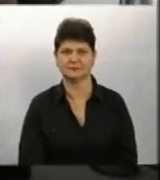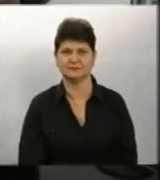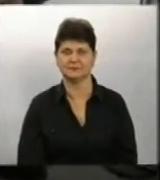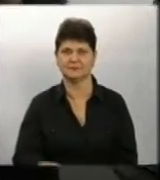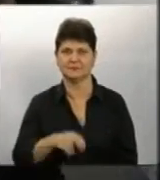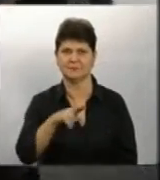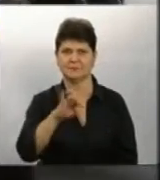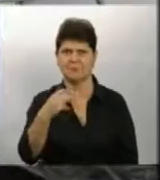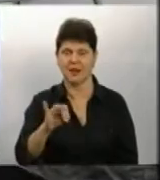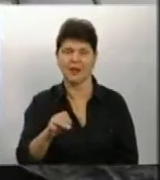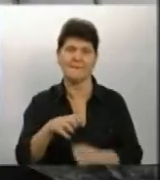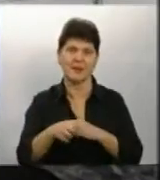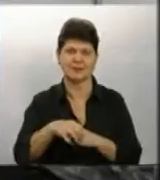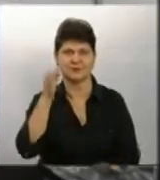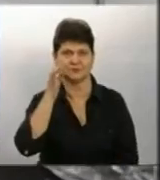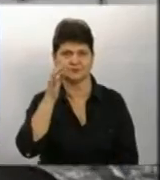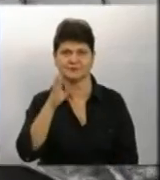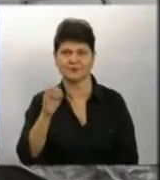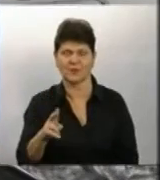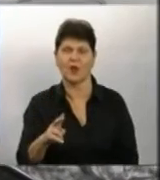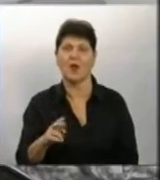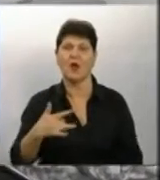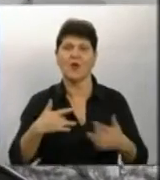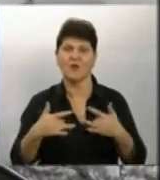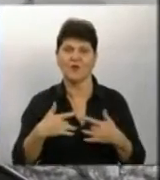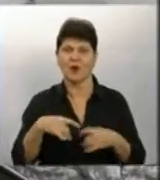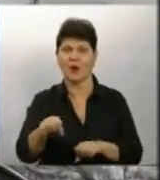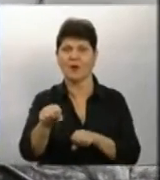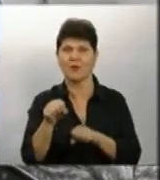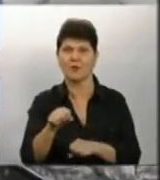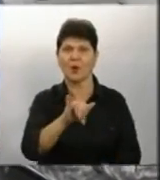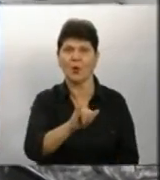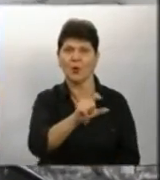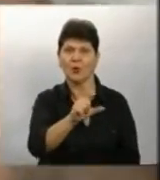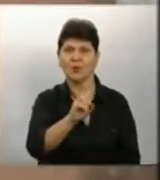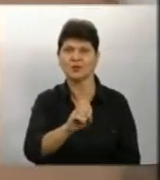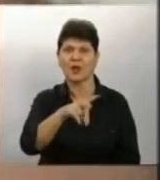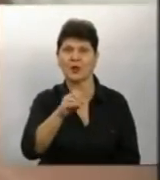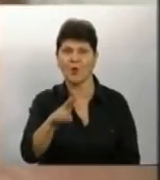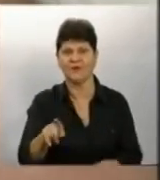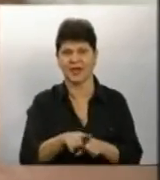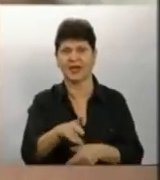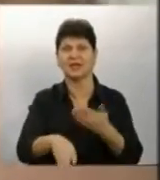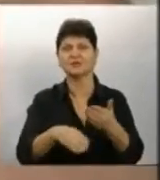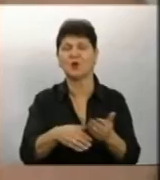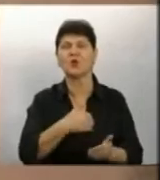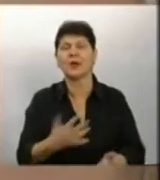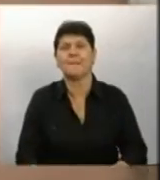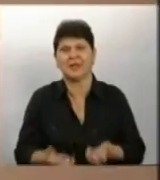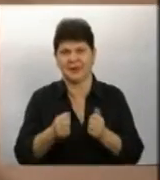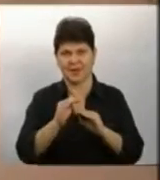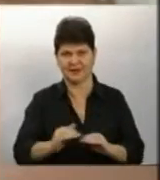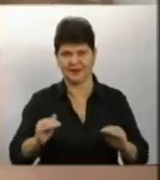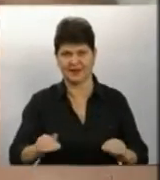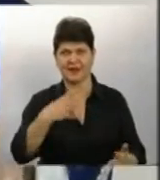Мандарина і сок У ролі святого Миколая боксер В'ячеслав Узилков Каже, у такий спосіб хотів підтримати дітей